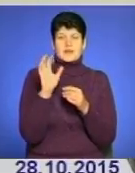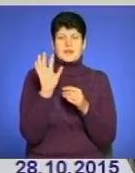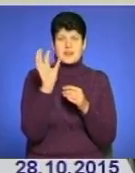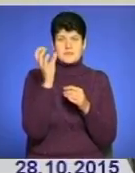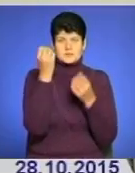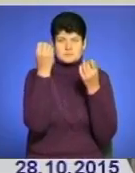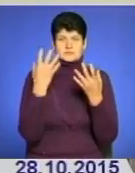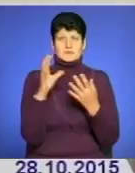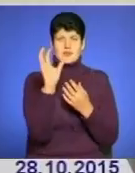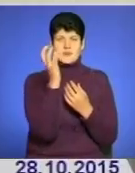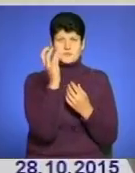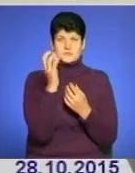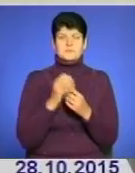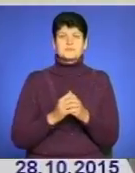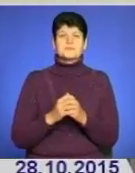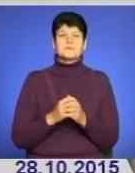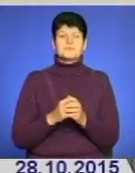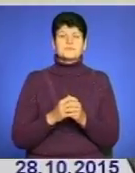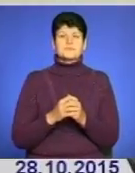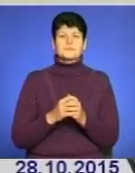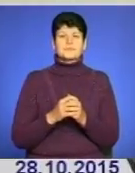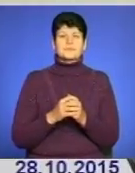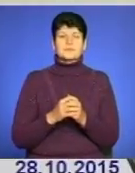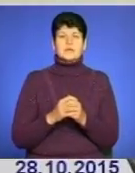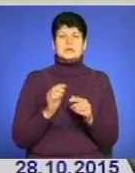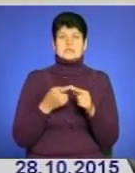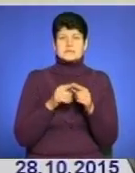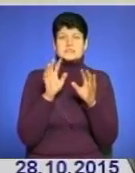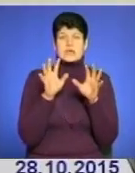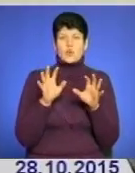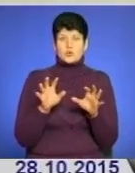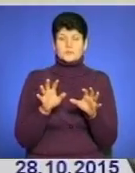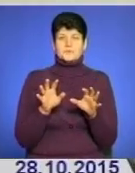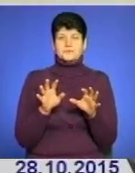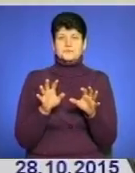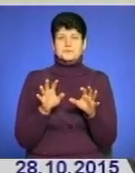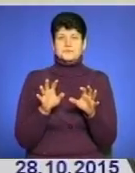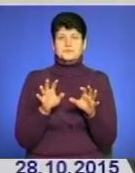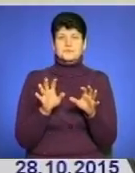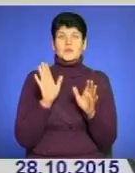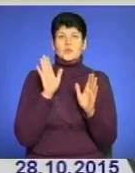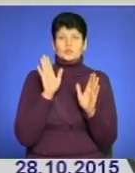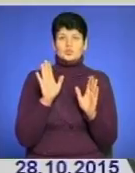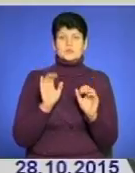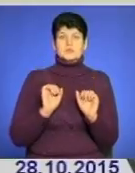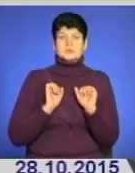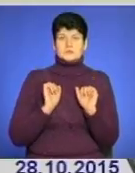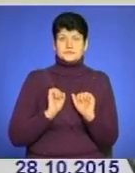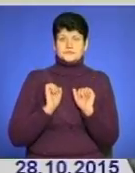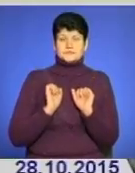у нас на Заході популярні. Та даним законом буде стимульовано